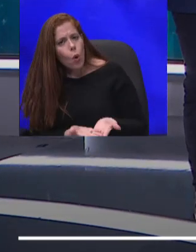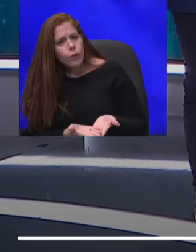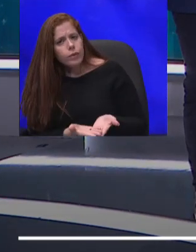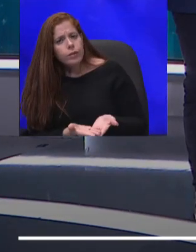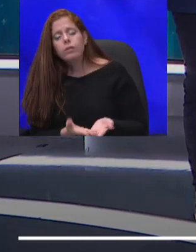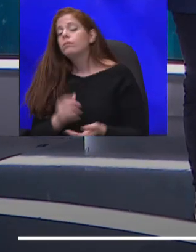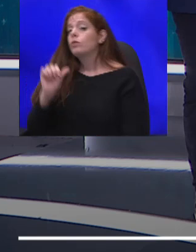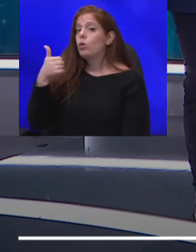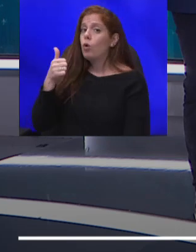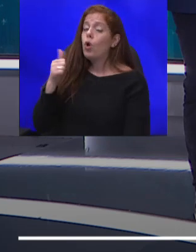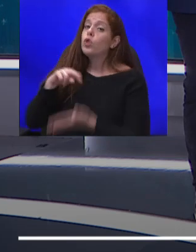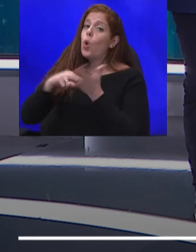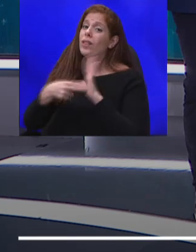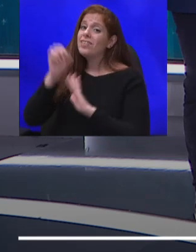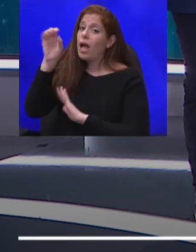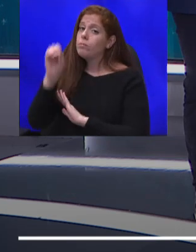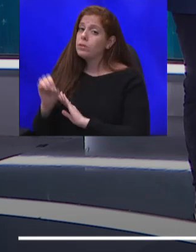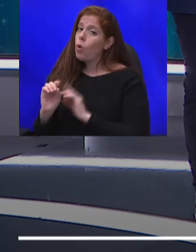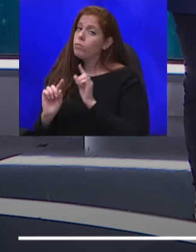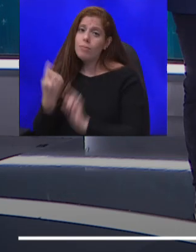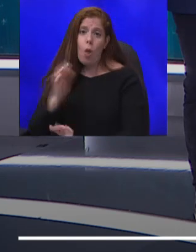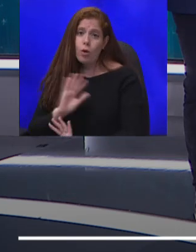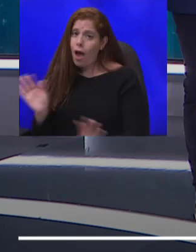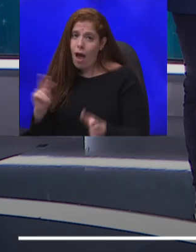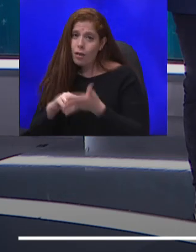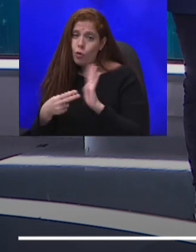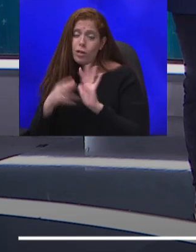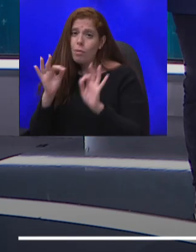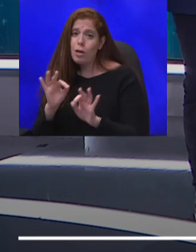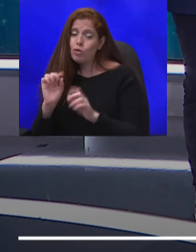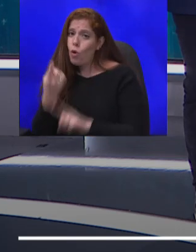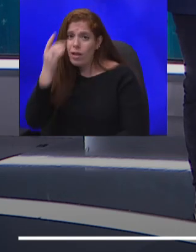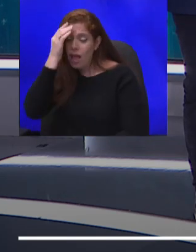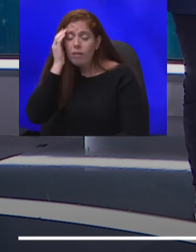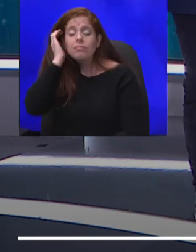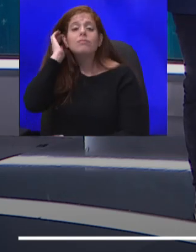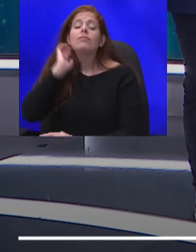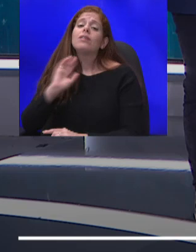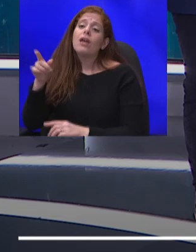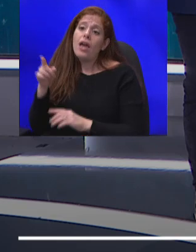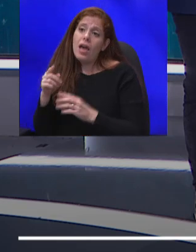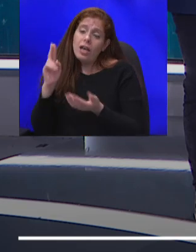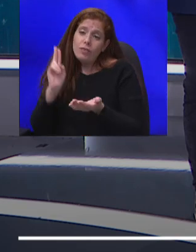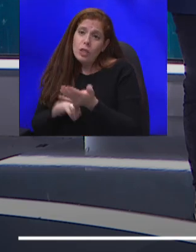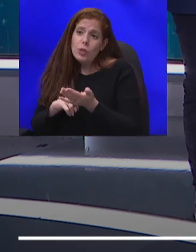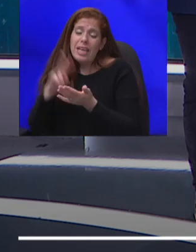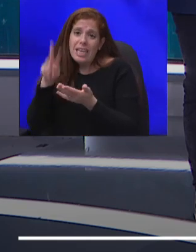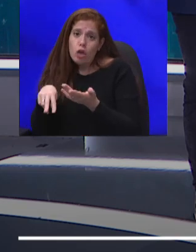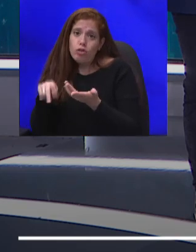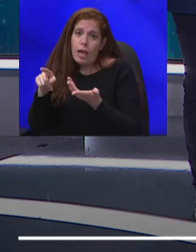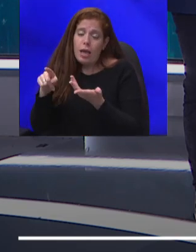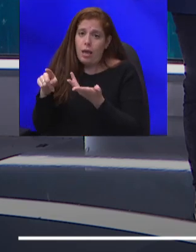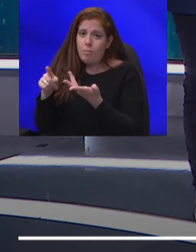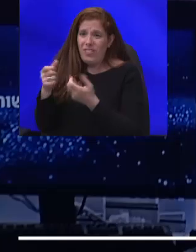היה ארטיק רמזור, אבל רמזור התוכנית ממש לא פעלה. מפקדת הלונת הצודק היא קיימת, אבל מה שהיא יכולה לעשות, זה במקרה הטוב לעשות